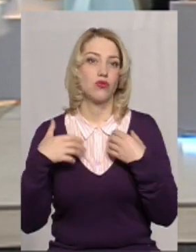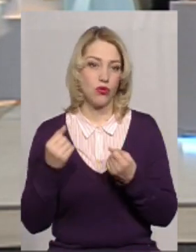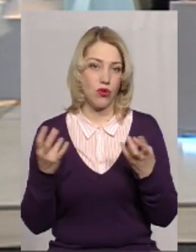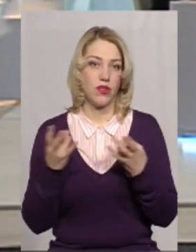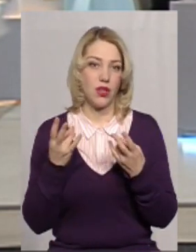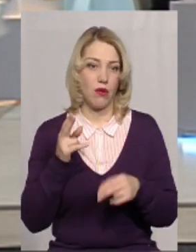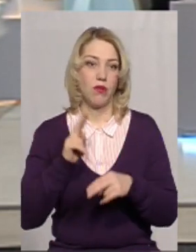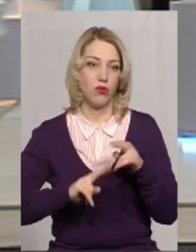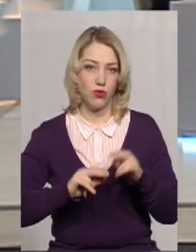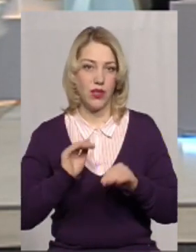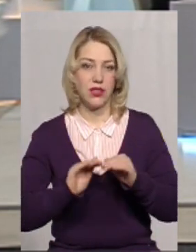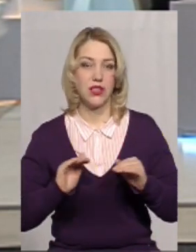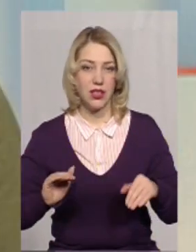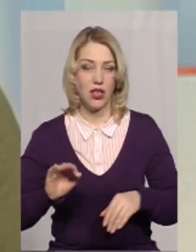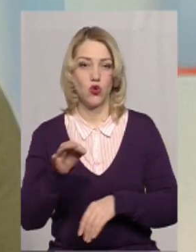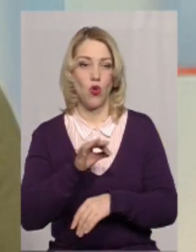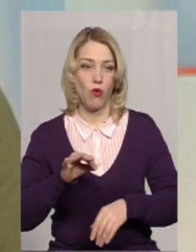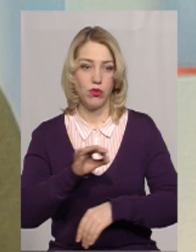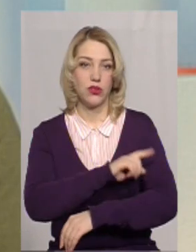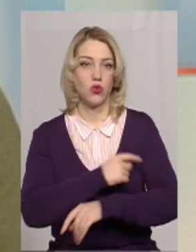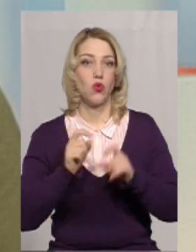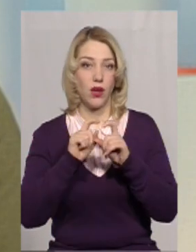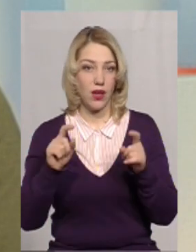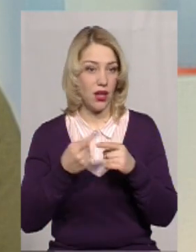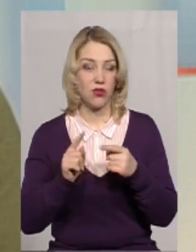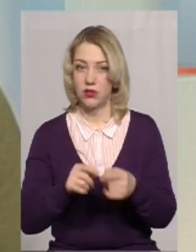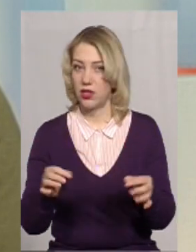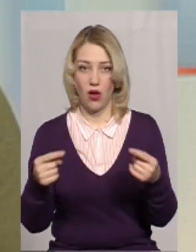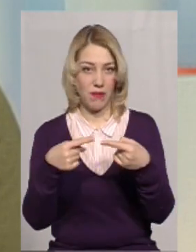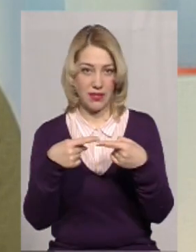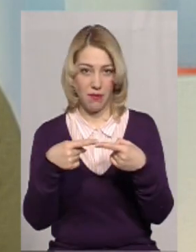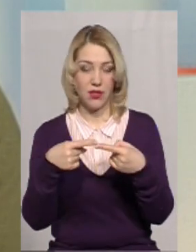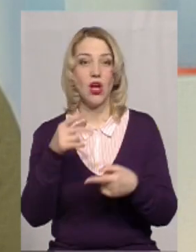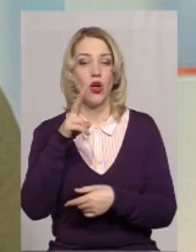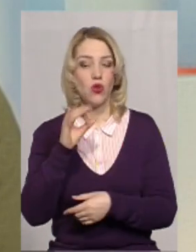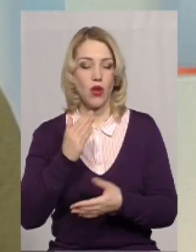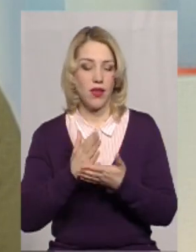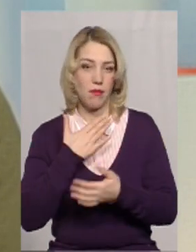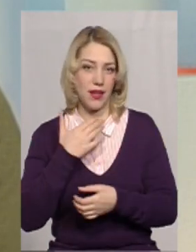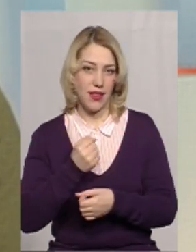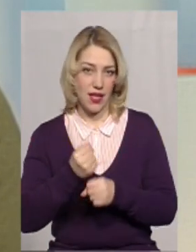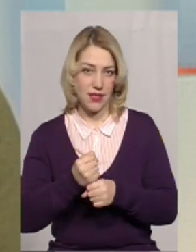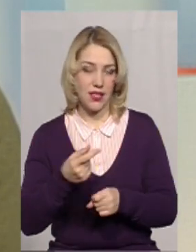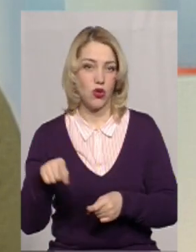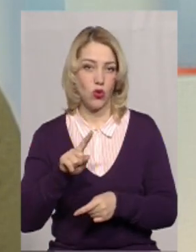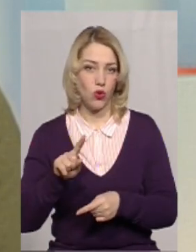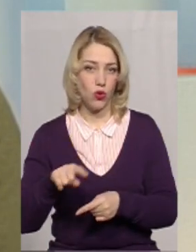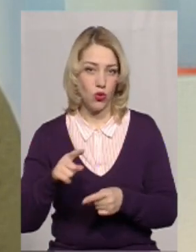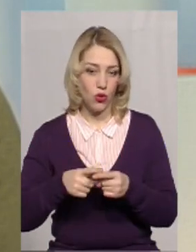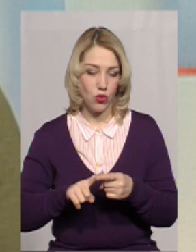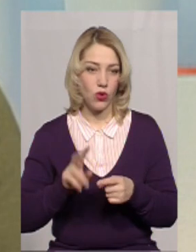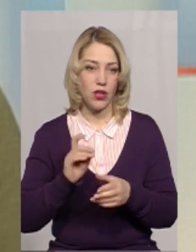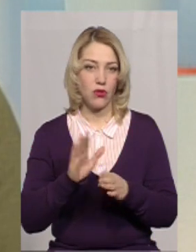будувати дитячу обласну лікарню. Це незаперечно. Але в нас є претензії до того, як розподілялося